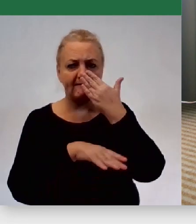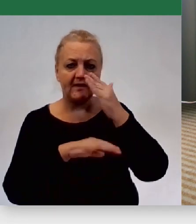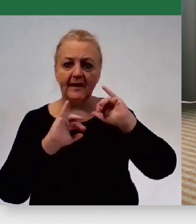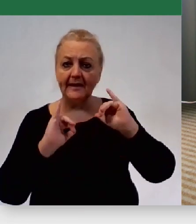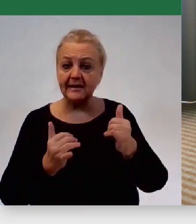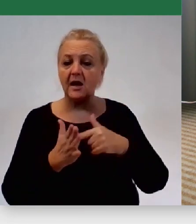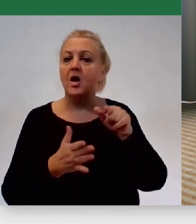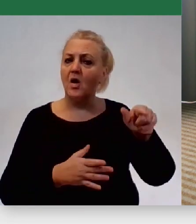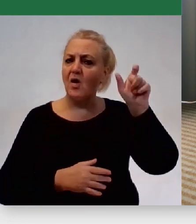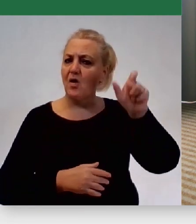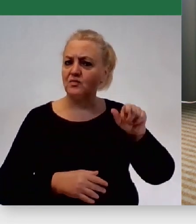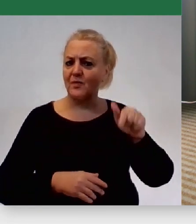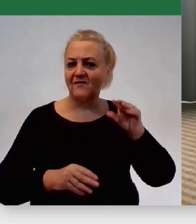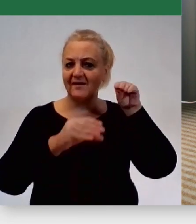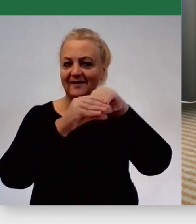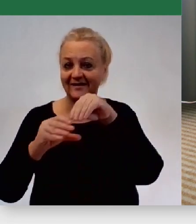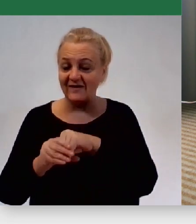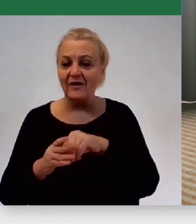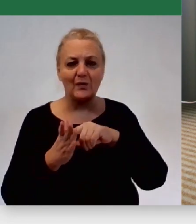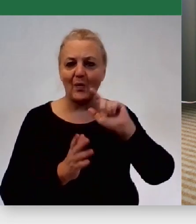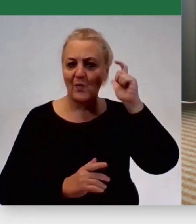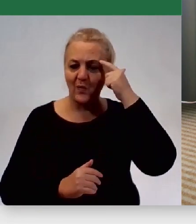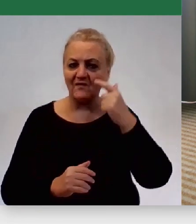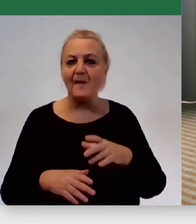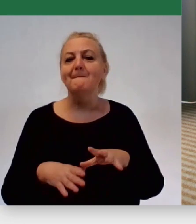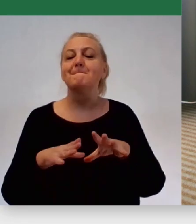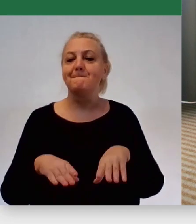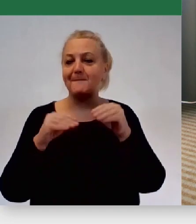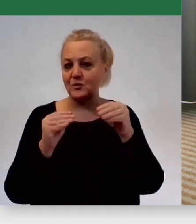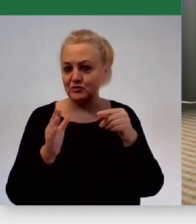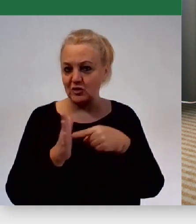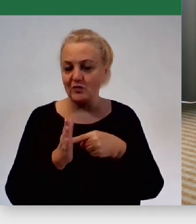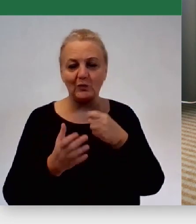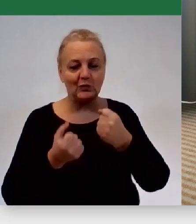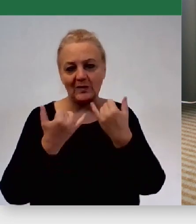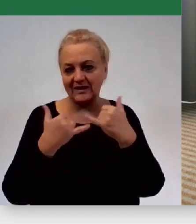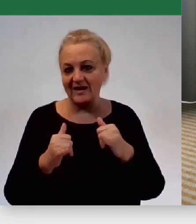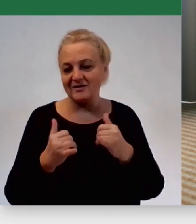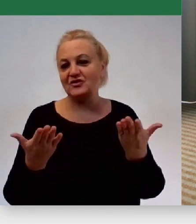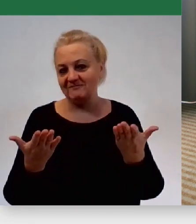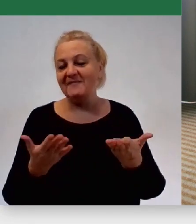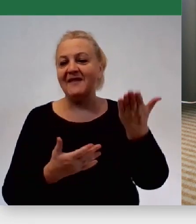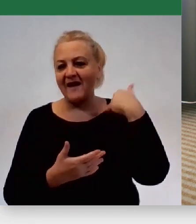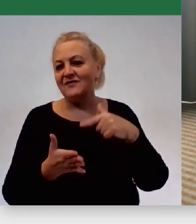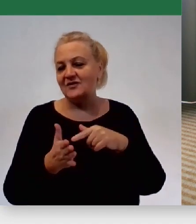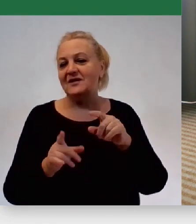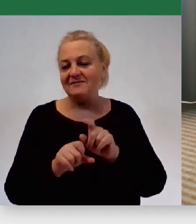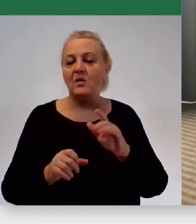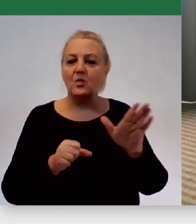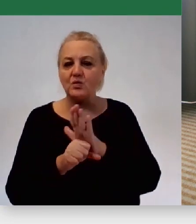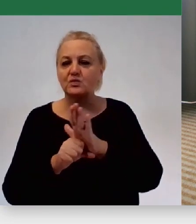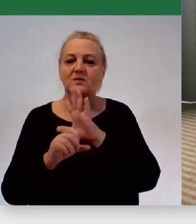inwestora. To jest taki kluczowy. Te pierwsze lata, zresztą trudno było inaczej, kiedy trzeba było nadrabiać te wszystkie zaległości